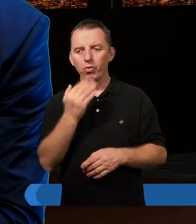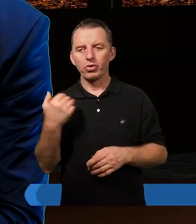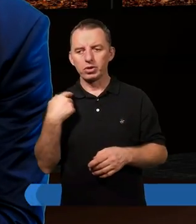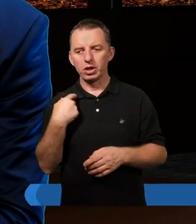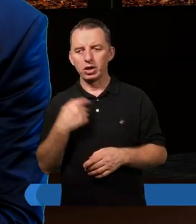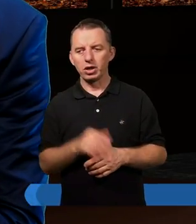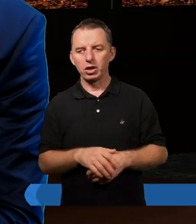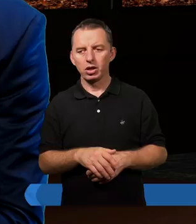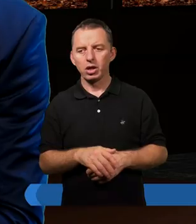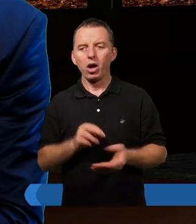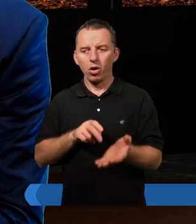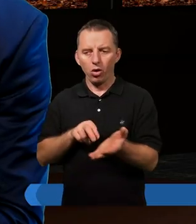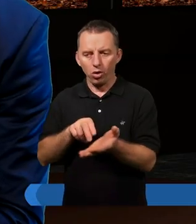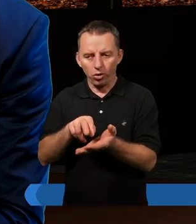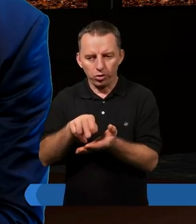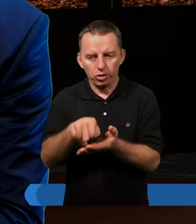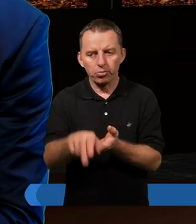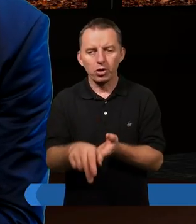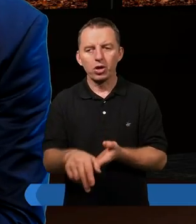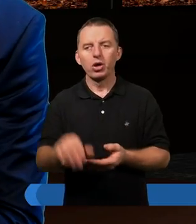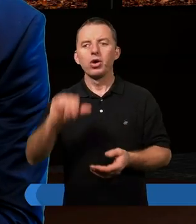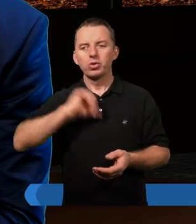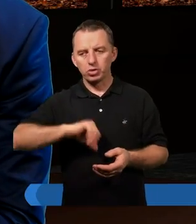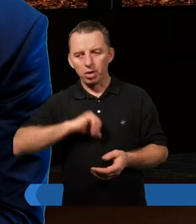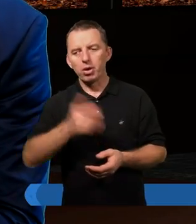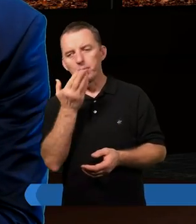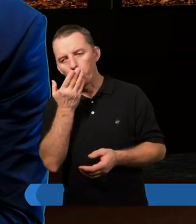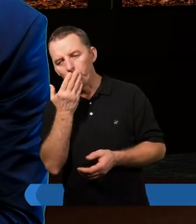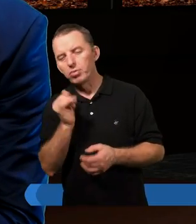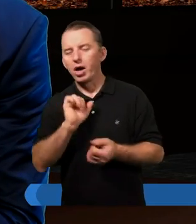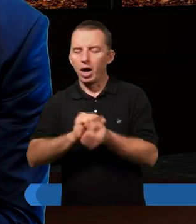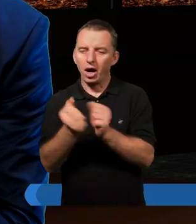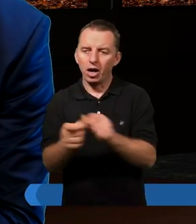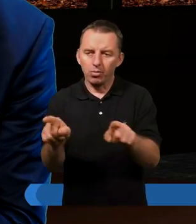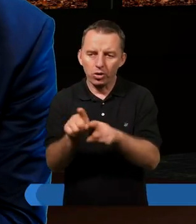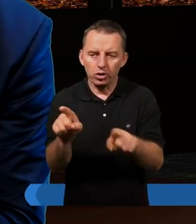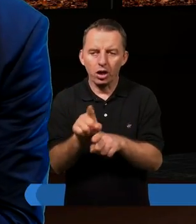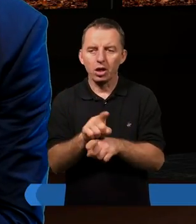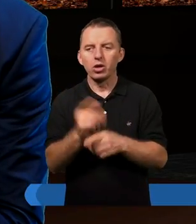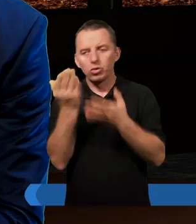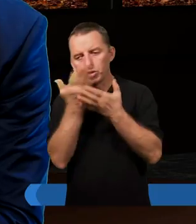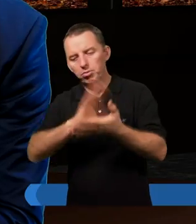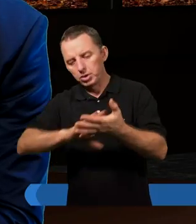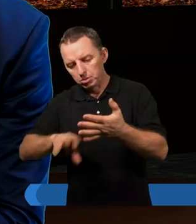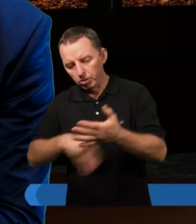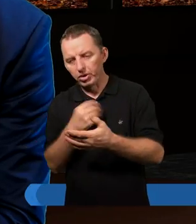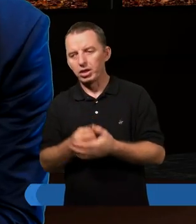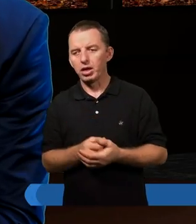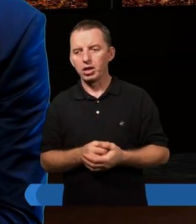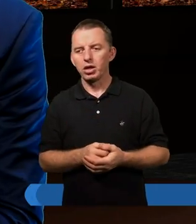przyzwyczajeni do tego, że przychodzimy i sobie milie mówimy, albo też czytamy pismo i tak dalej. Natomiast